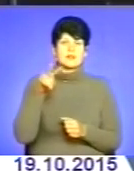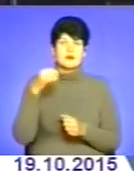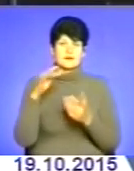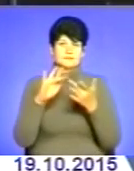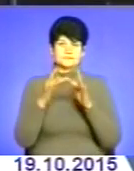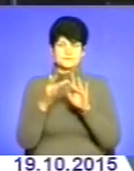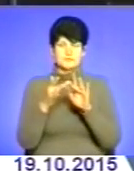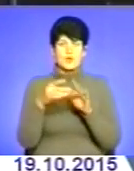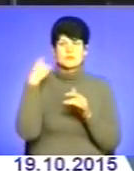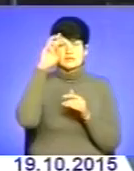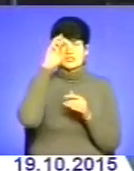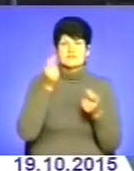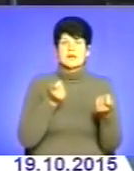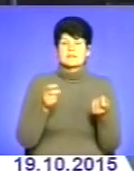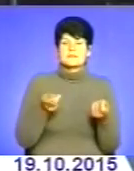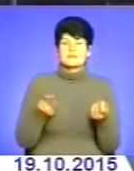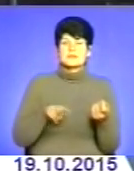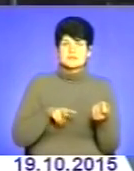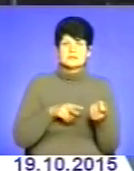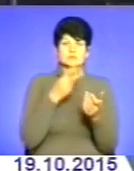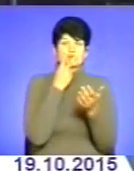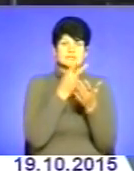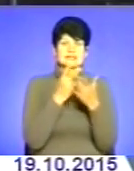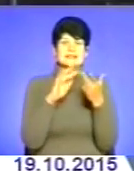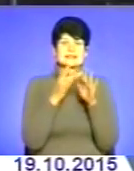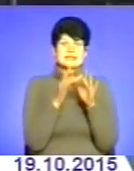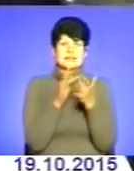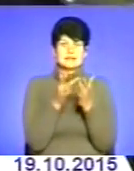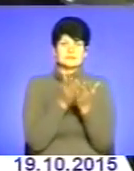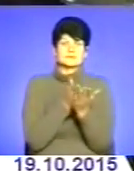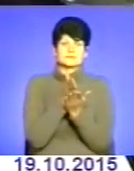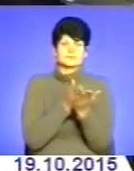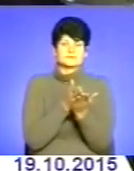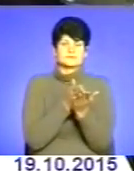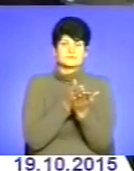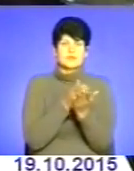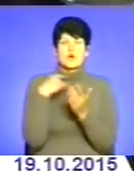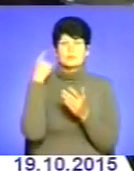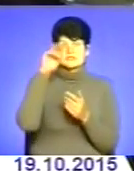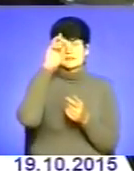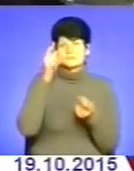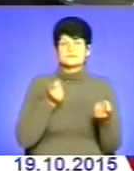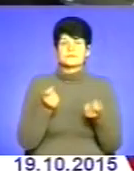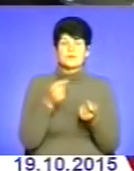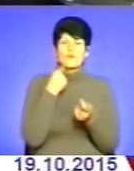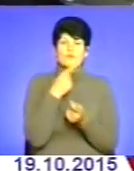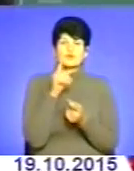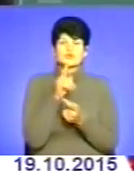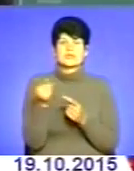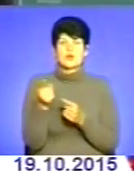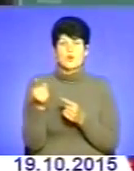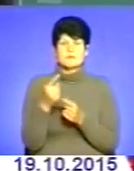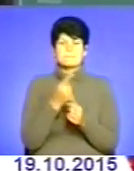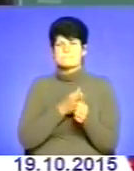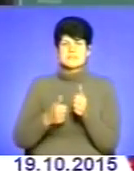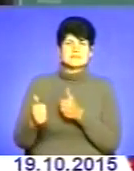обласній державній адміністрації презентували інтернет-портал електронних послуг В обласній адміністрації кажуть, що Тернопільщина